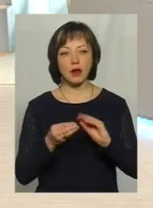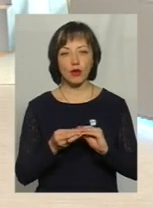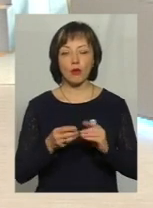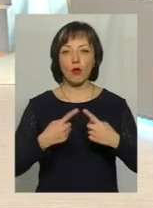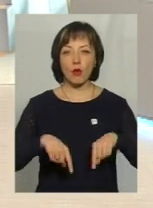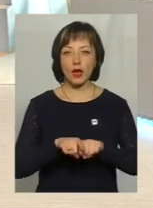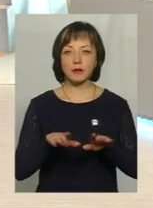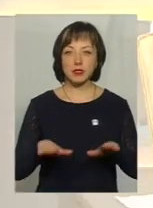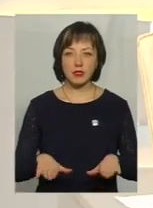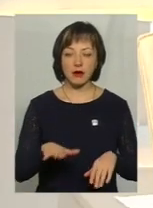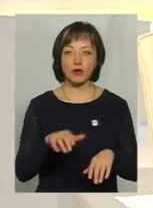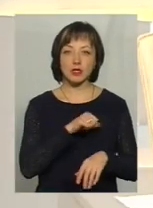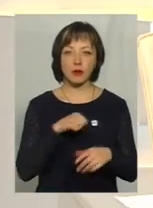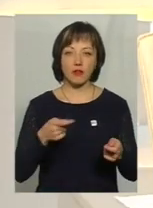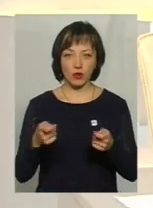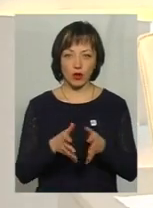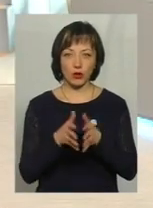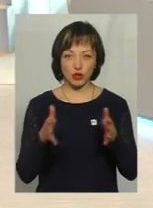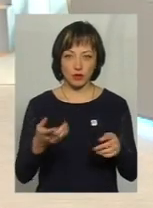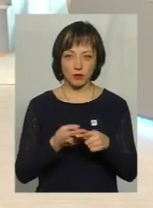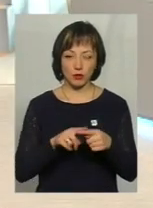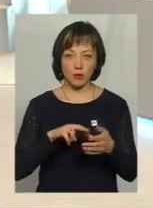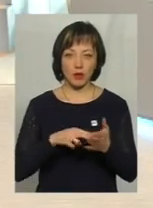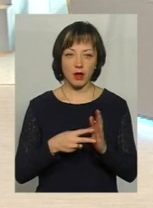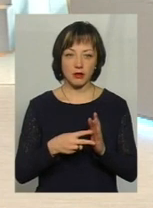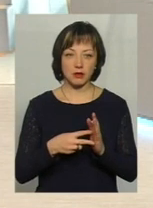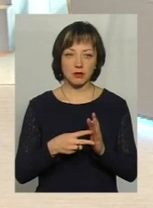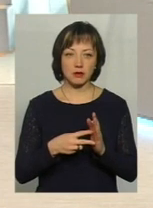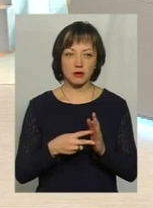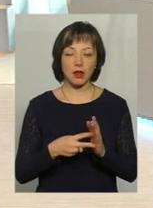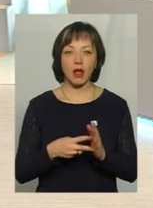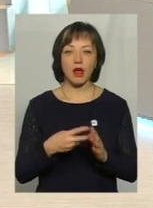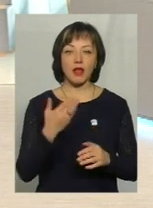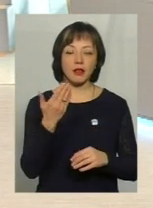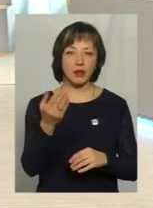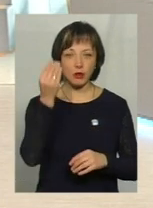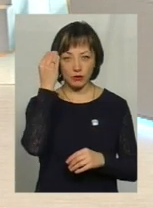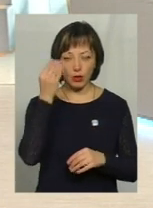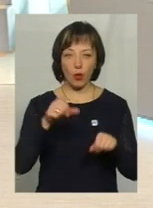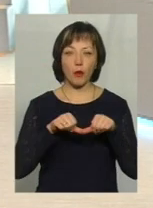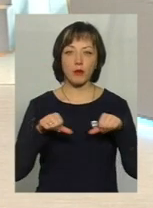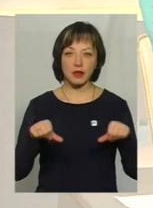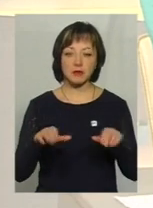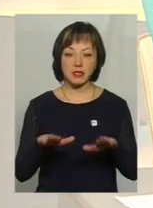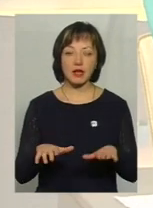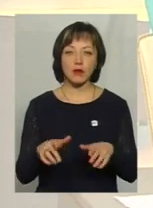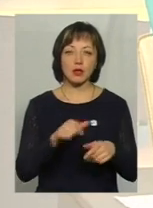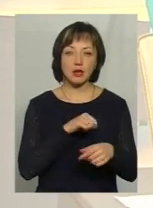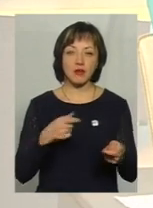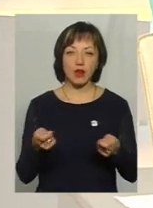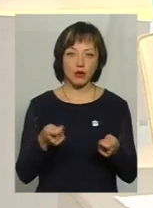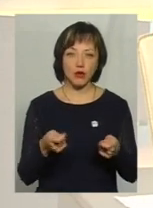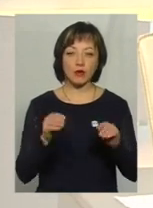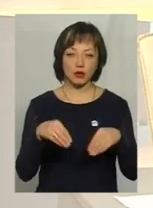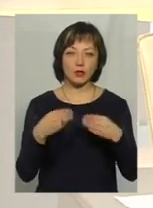самоврядування суттєво розширилось, так? В цьому плані. Власне, на розсуд органів місцевого самоврядування і комісійно можна